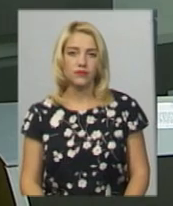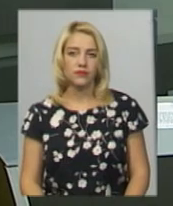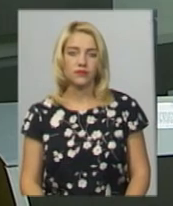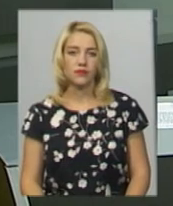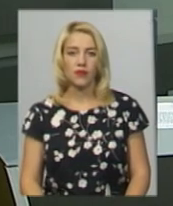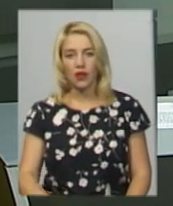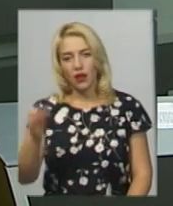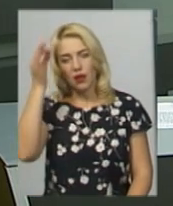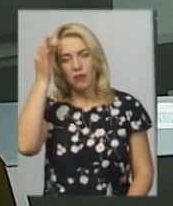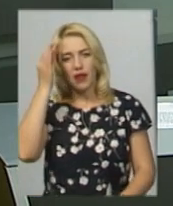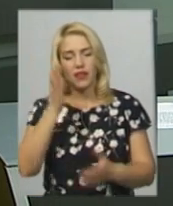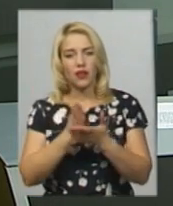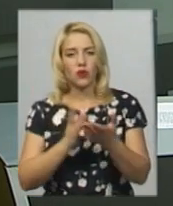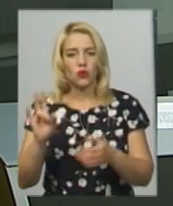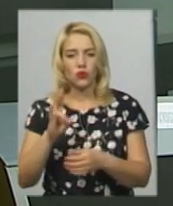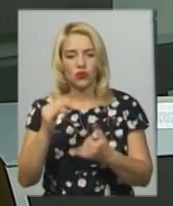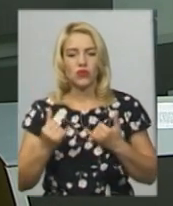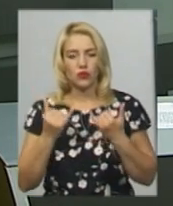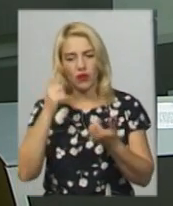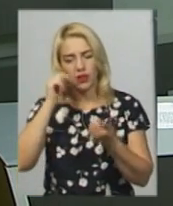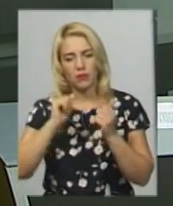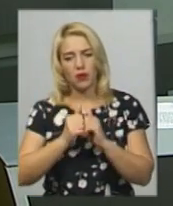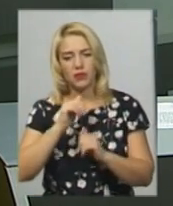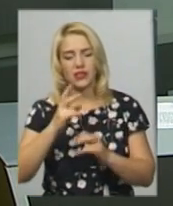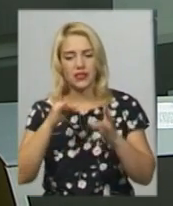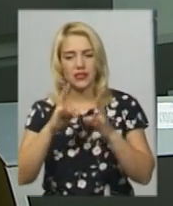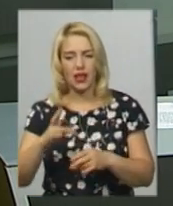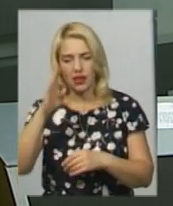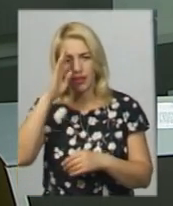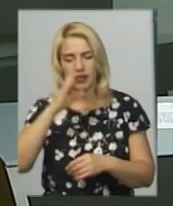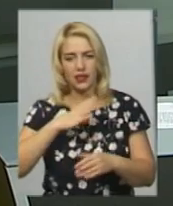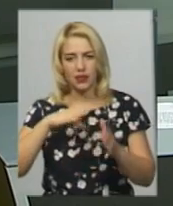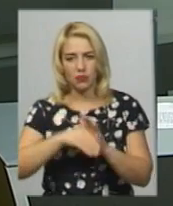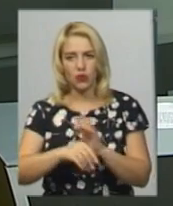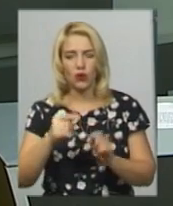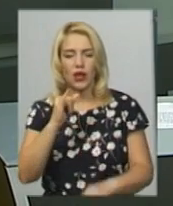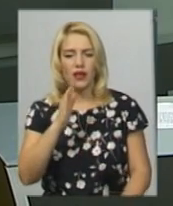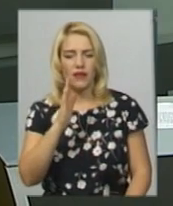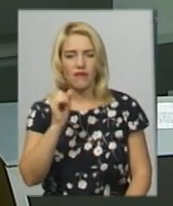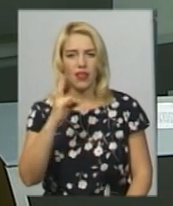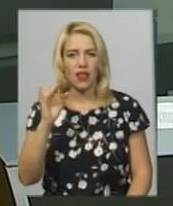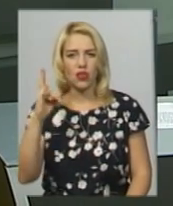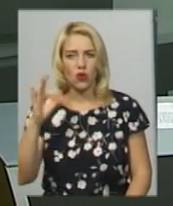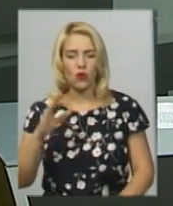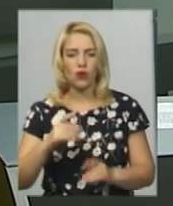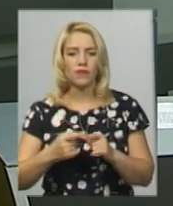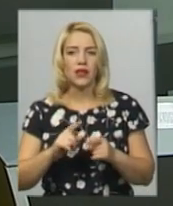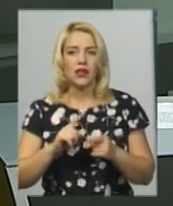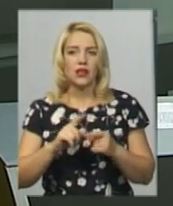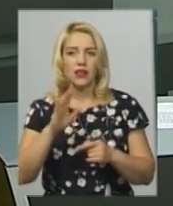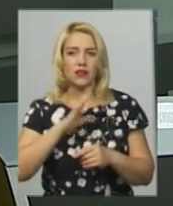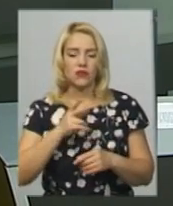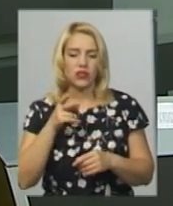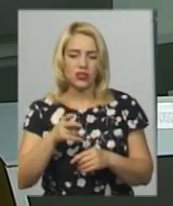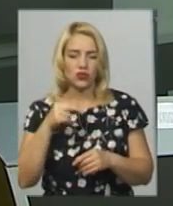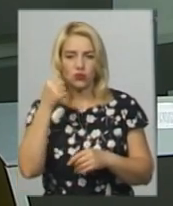Панахидою сьогодні вшанували пам'ять загиблого під Іловайськом Олександра Романенка. У 2014 році з посади селищного голови